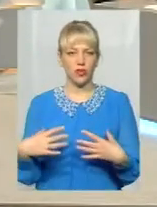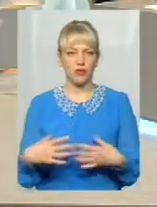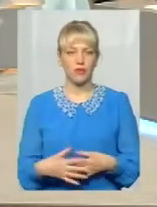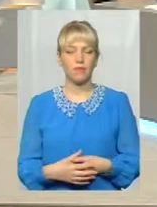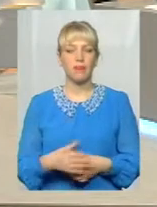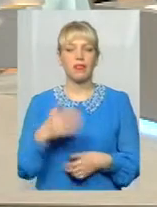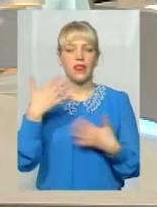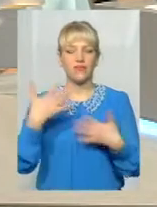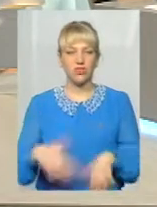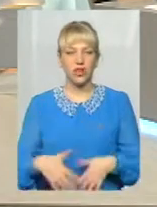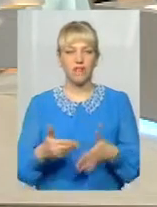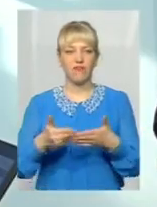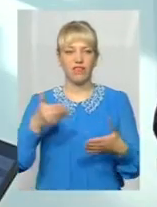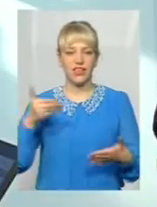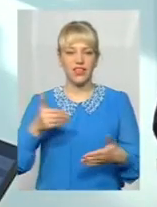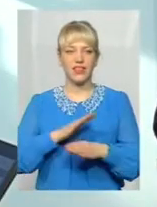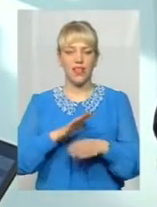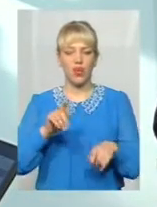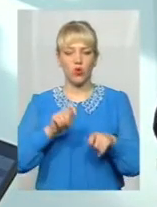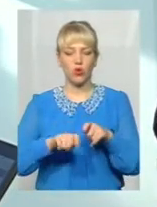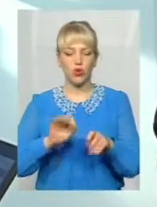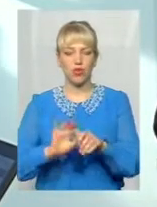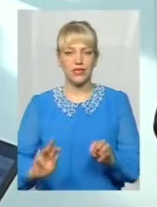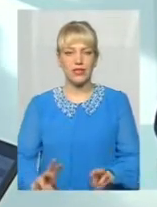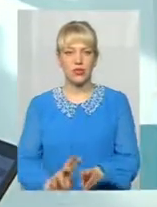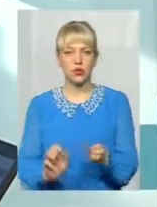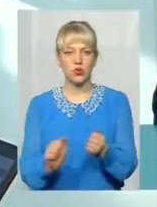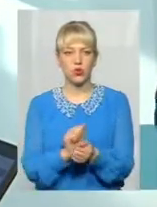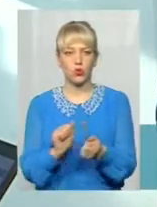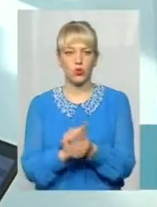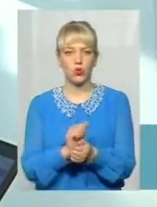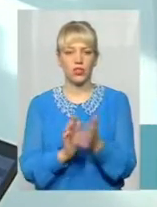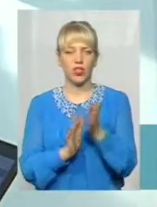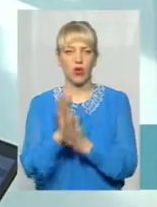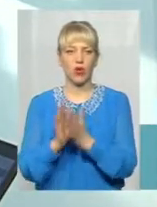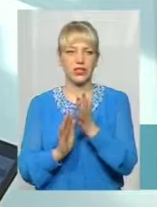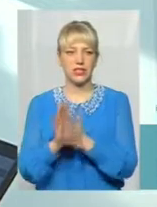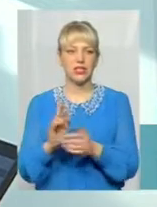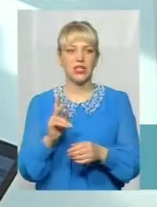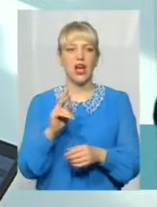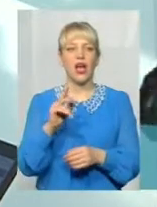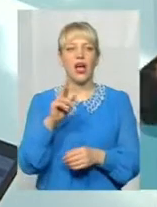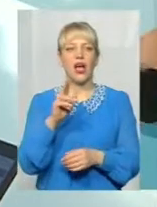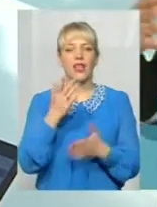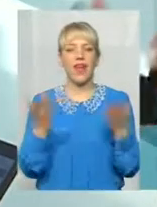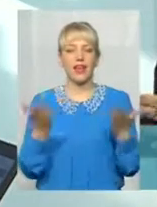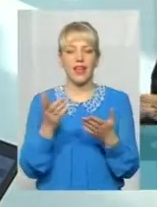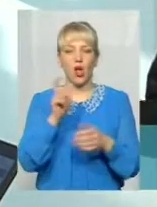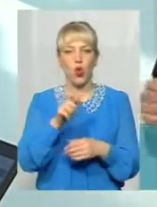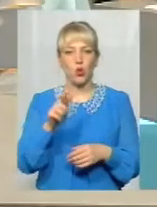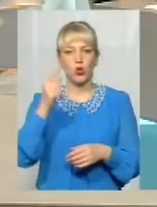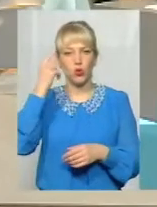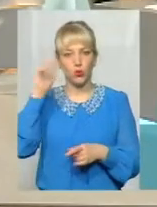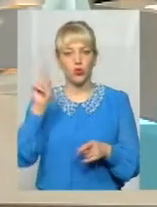вже від, неконтрольованого спалювання сухої рослинності, або яке люди вважали, що воно контрольоване, але воно потім переросло в